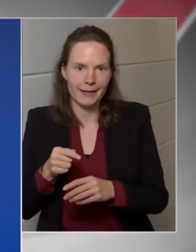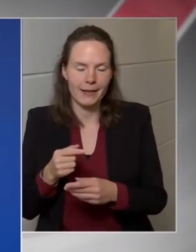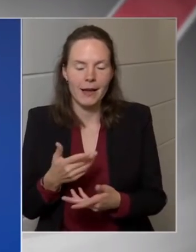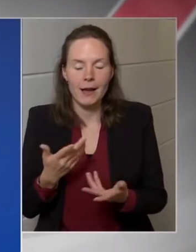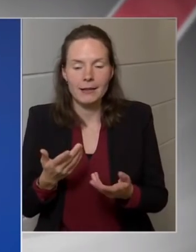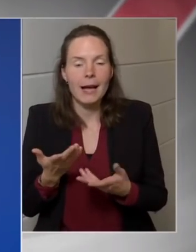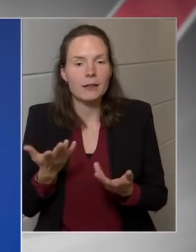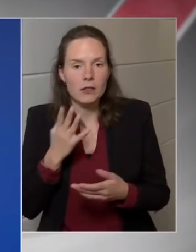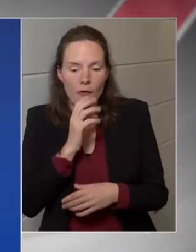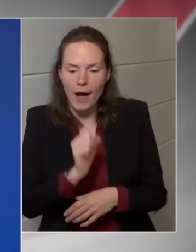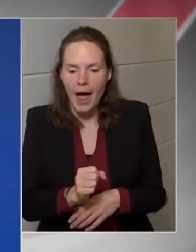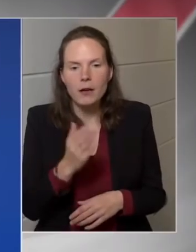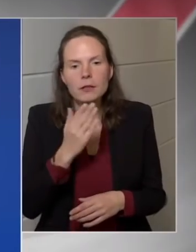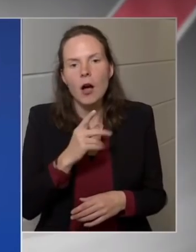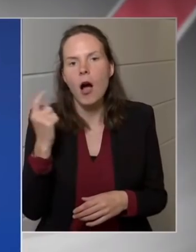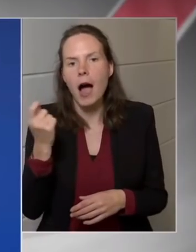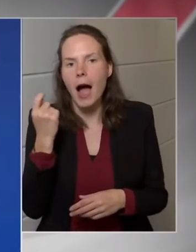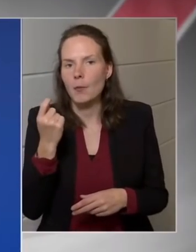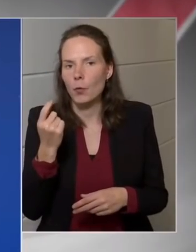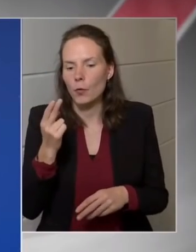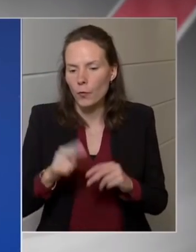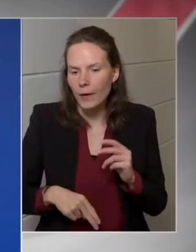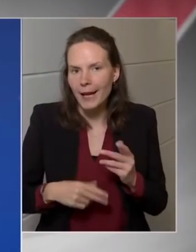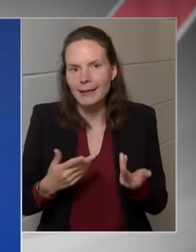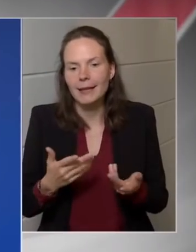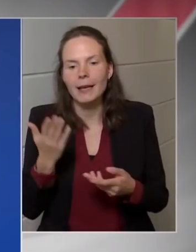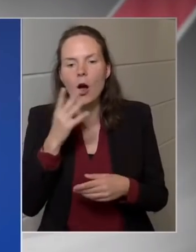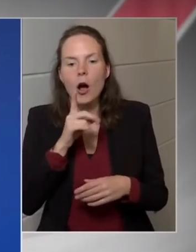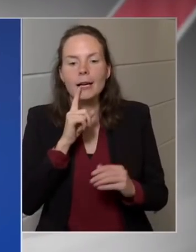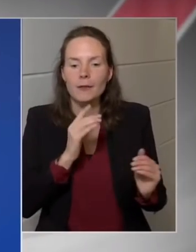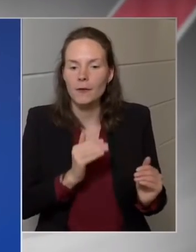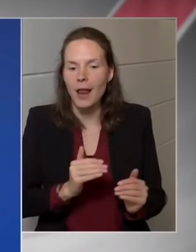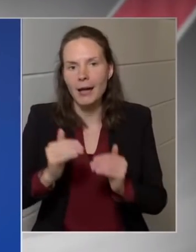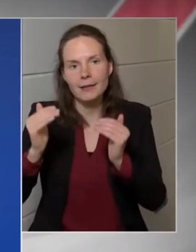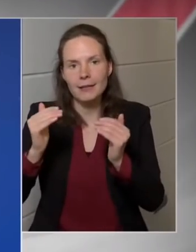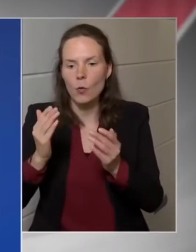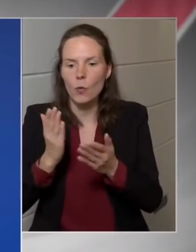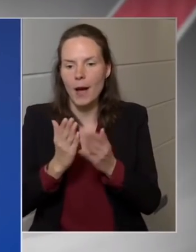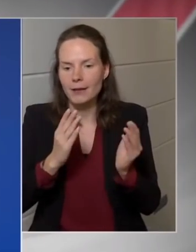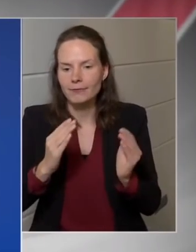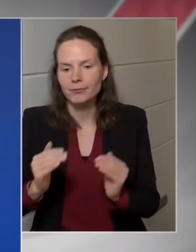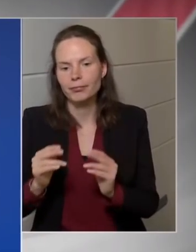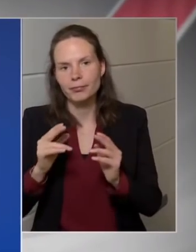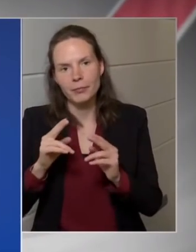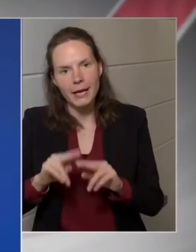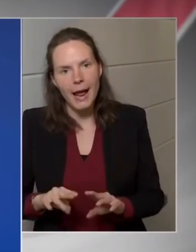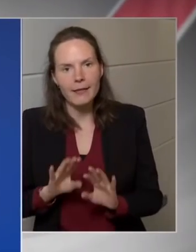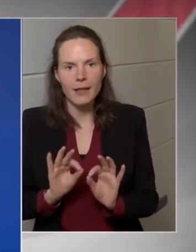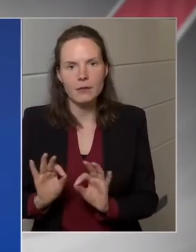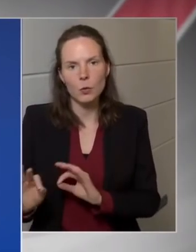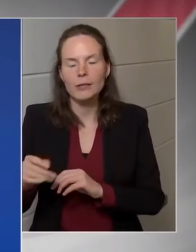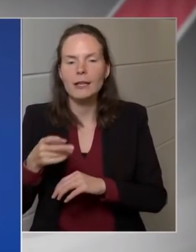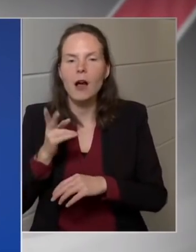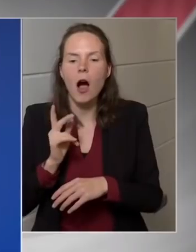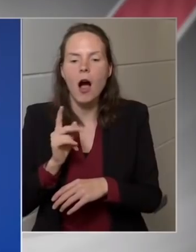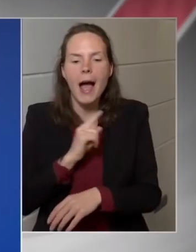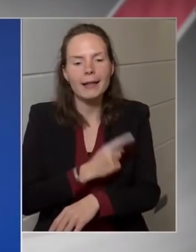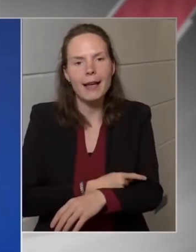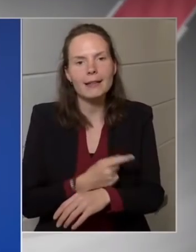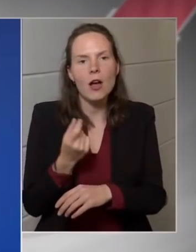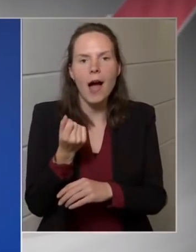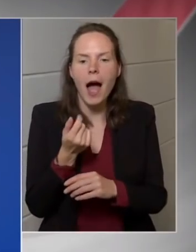hogyha a háború véget ér, ha az infláció rendeződik, az energiárak normalizálódnak, az élelmi szárárak